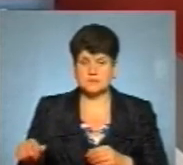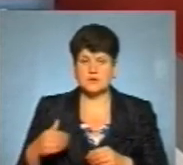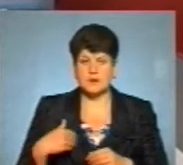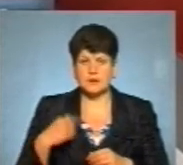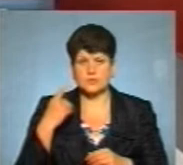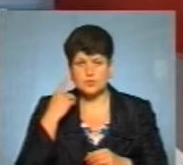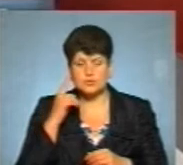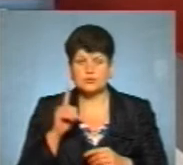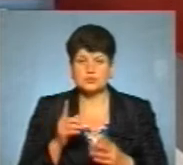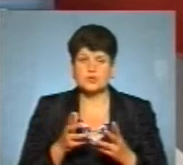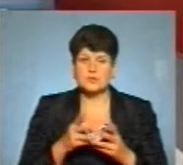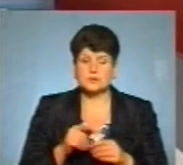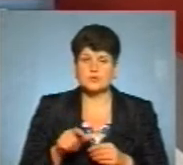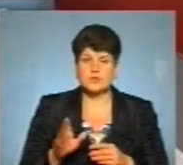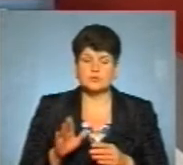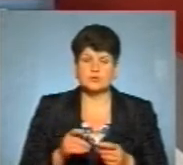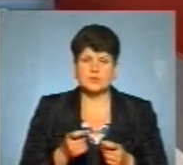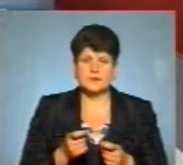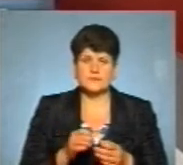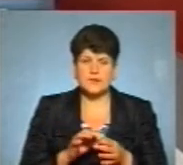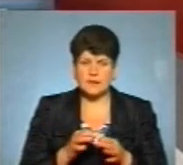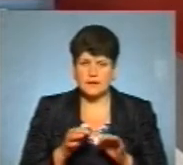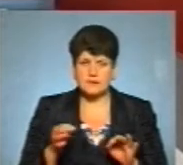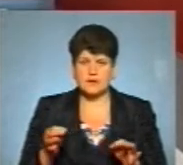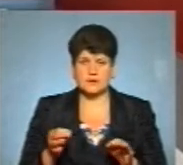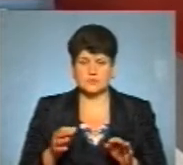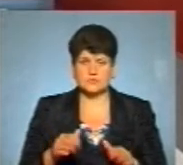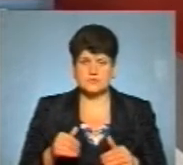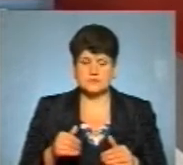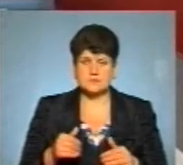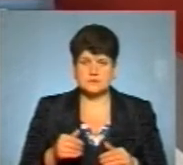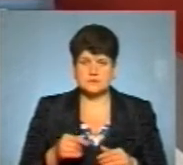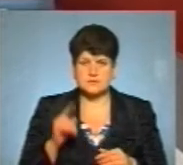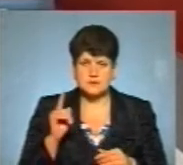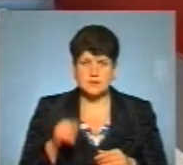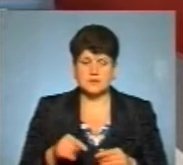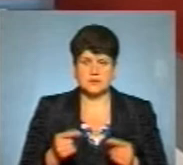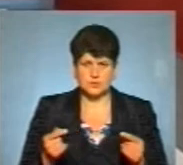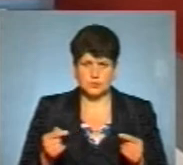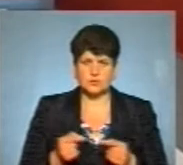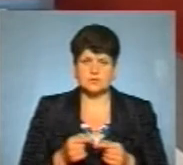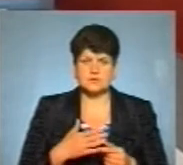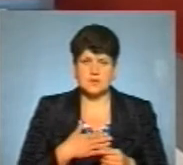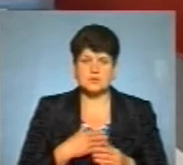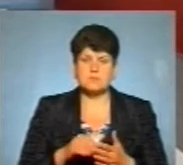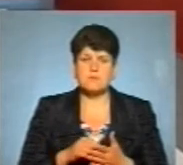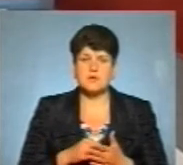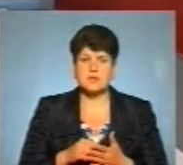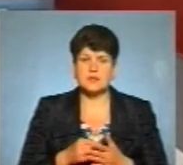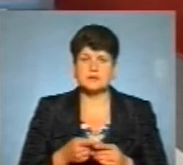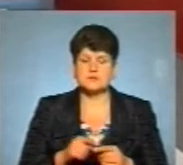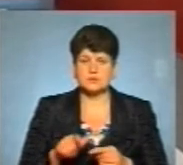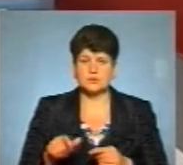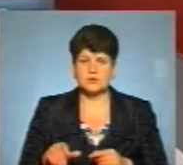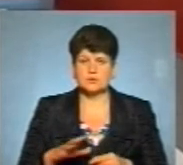думаю, що кількість осіб буде детально встановлена і більш точно. За нашими матеріалами таких людей було